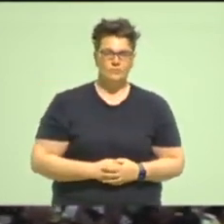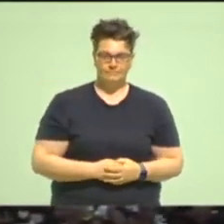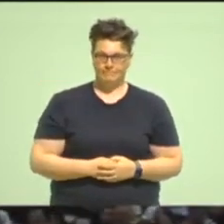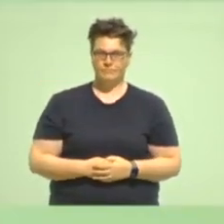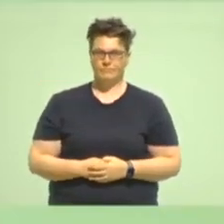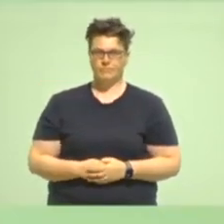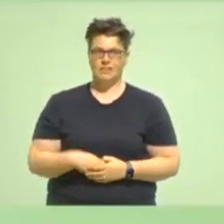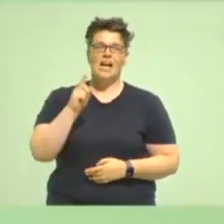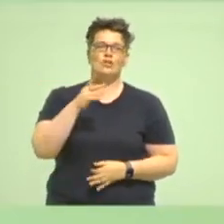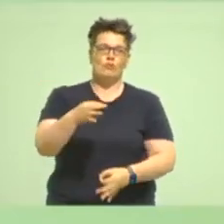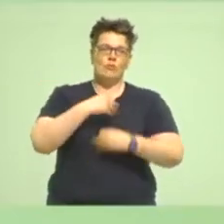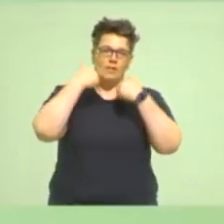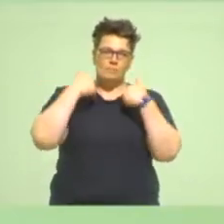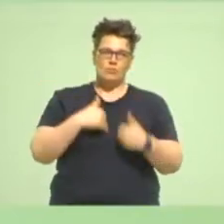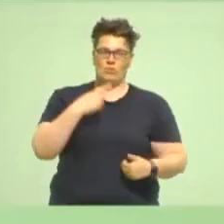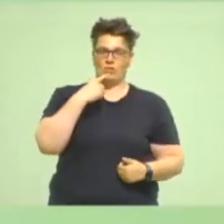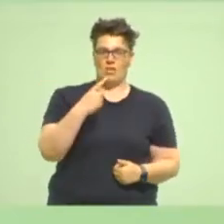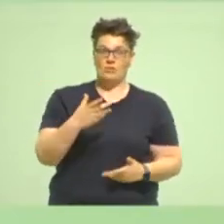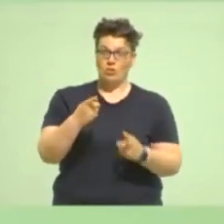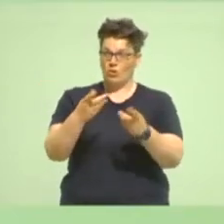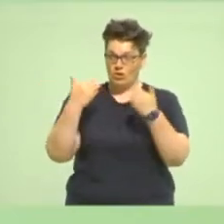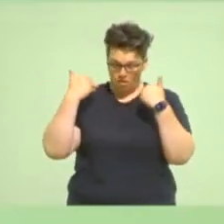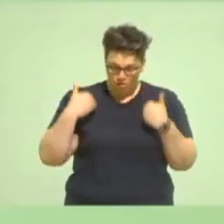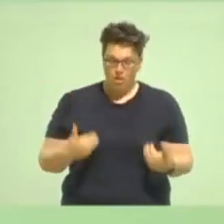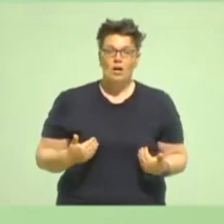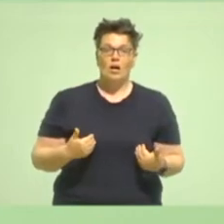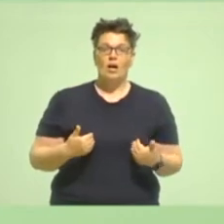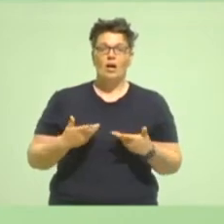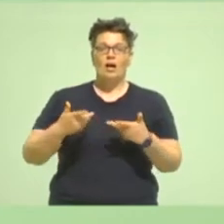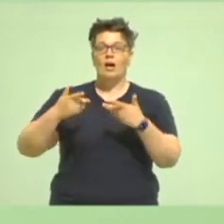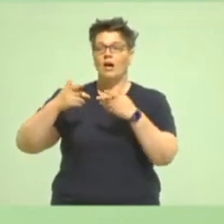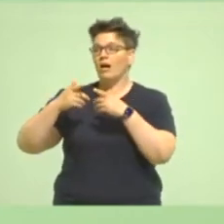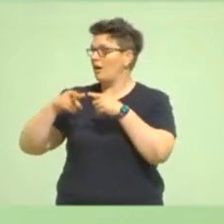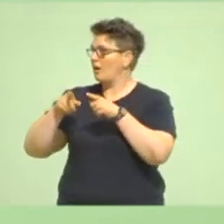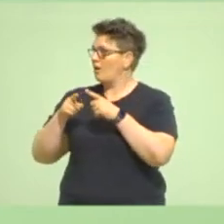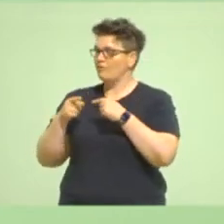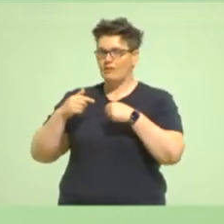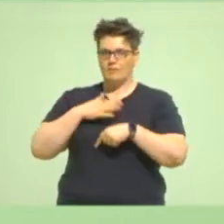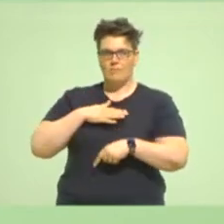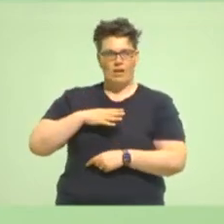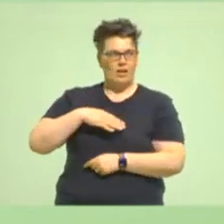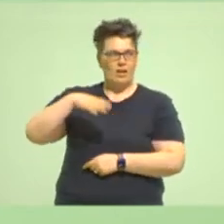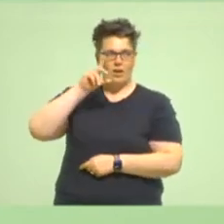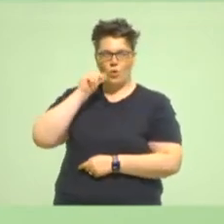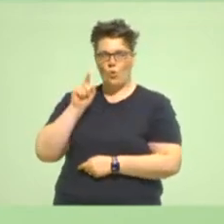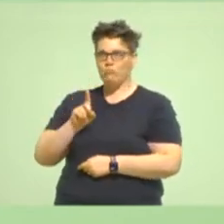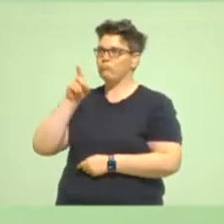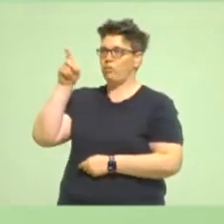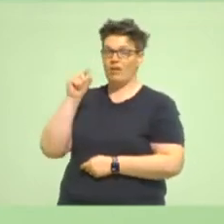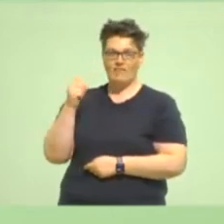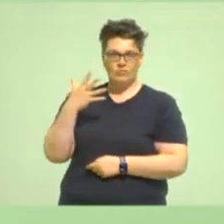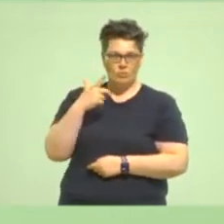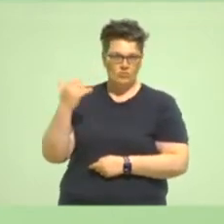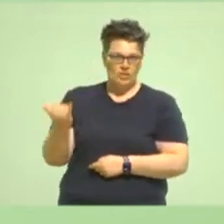Ich sage es mal für mich persönlich, für euch steht eine stolze Enkeltochter eines Großvaters, der jetzt schon fast 25 Jahre